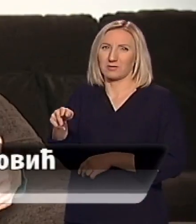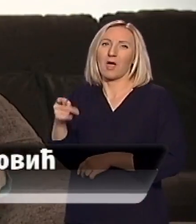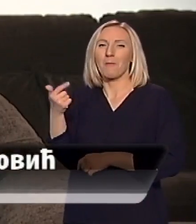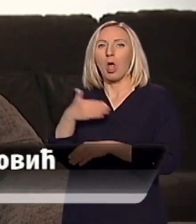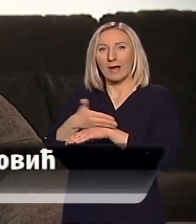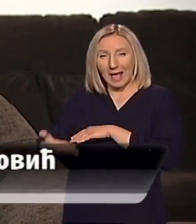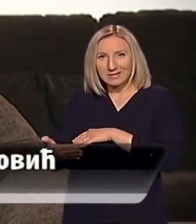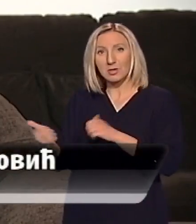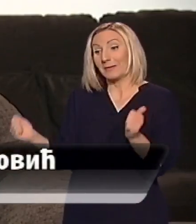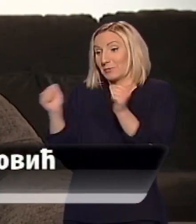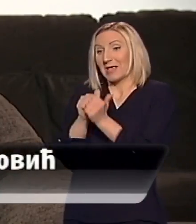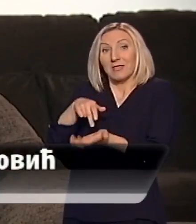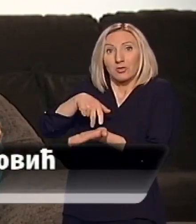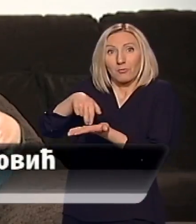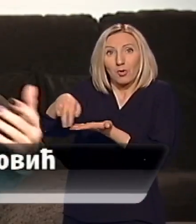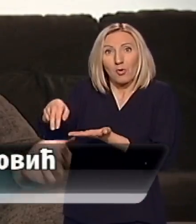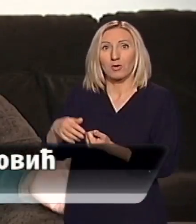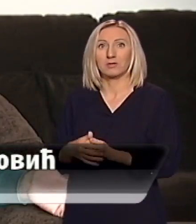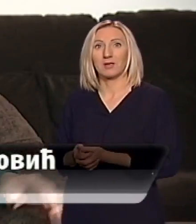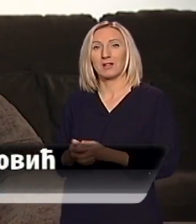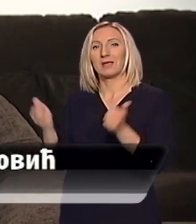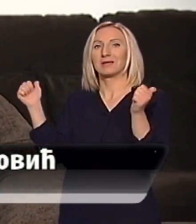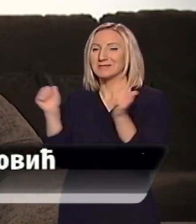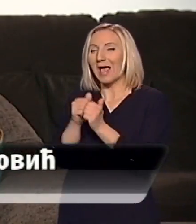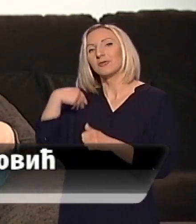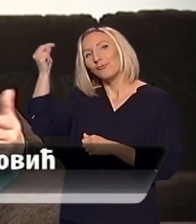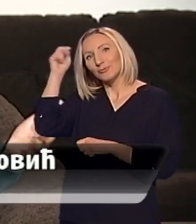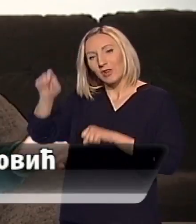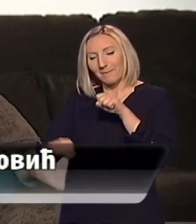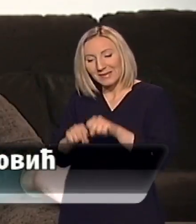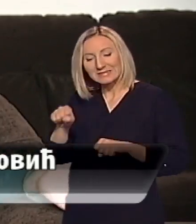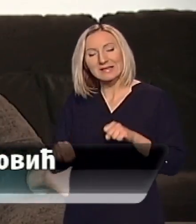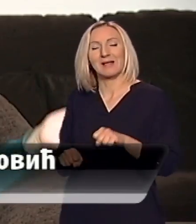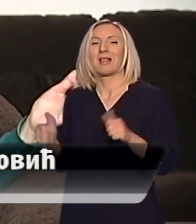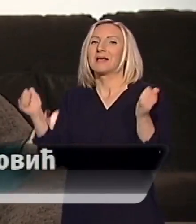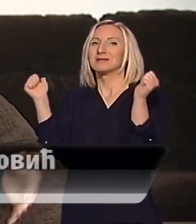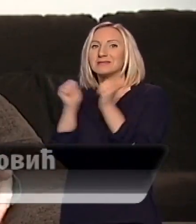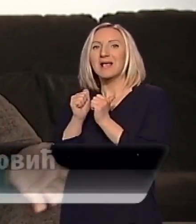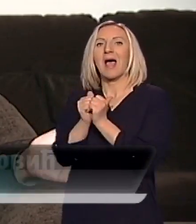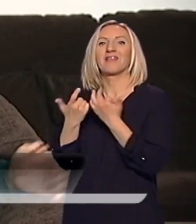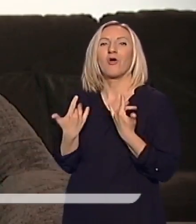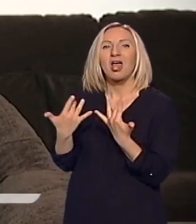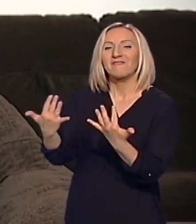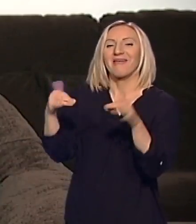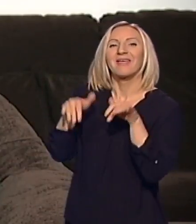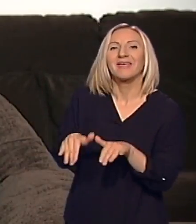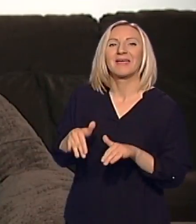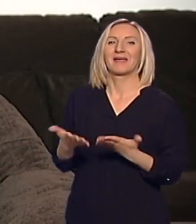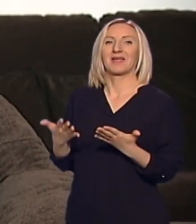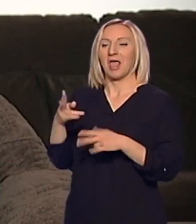malo kasnije. Tako da smo zajedno osvajali i bicikl, i livadru, dvorište.